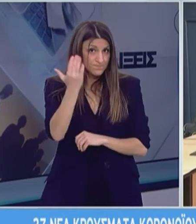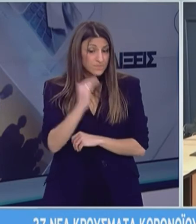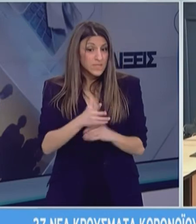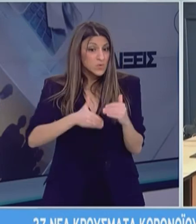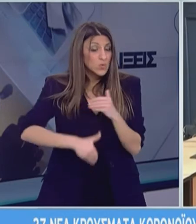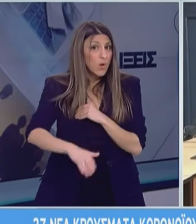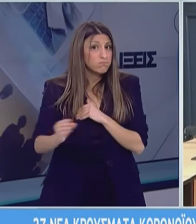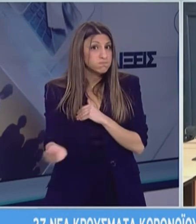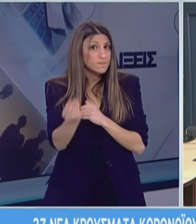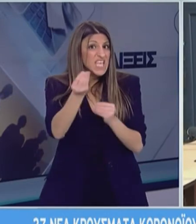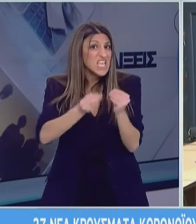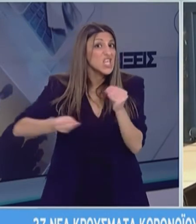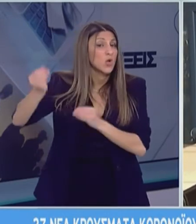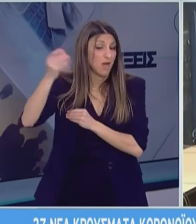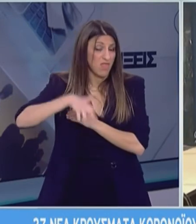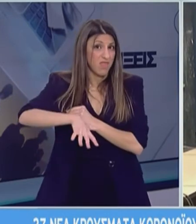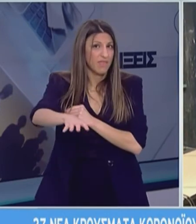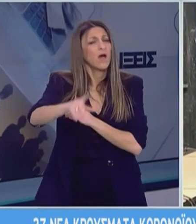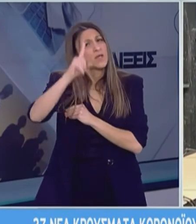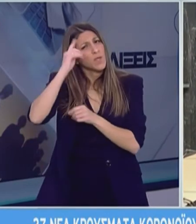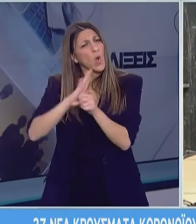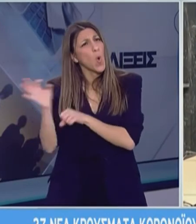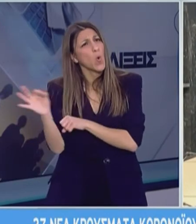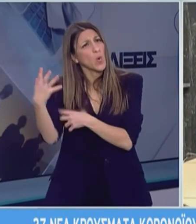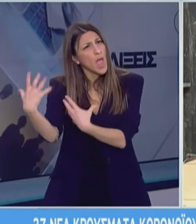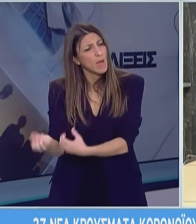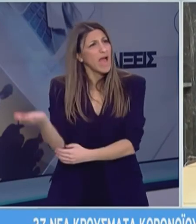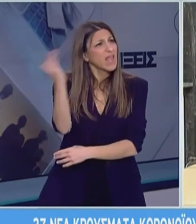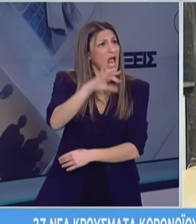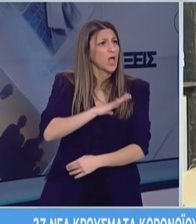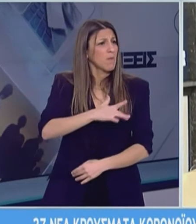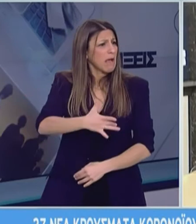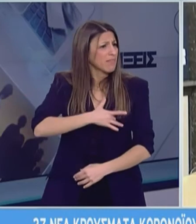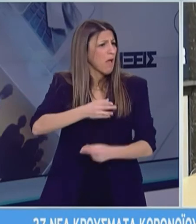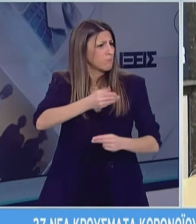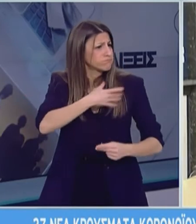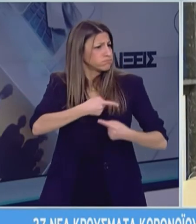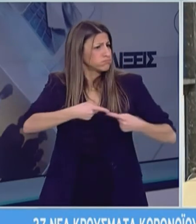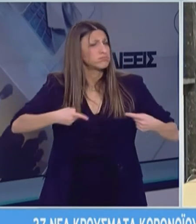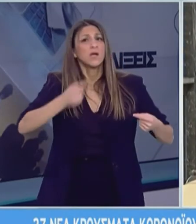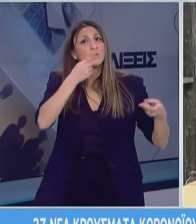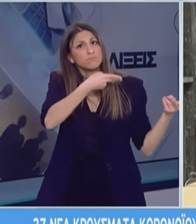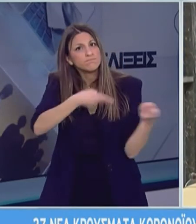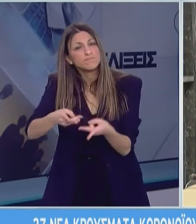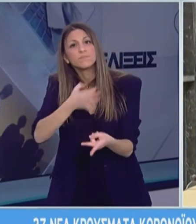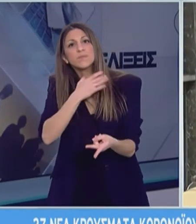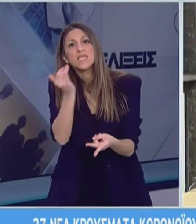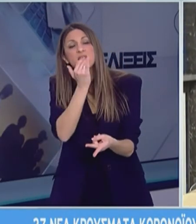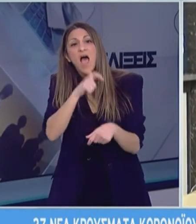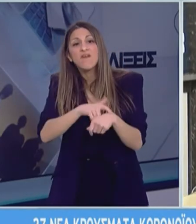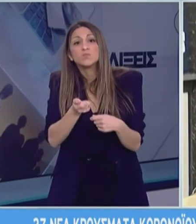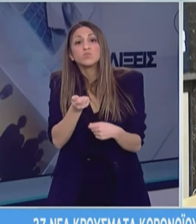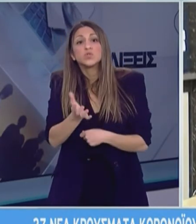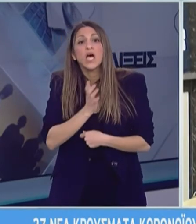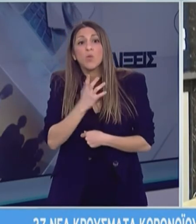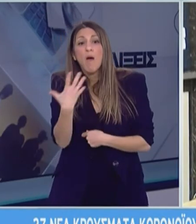δύσκολα είναι μπροστά μας και έχουμε και άλλους ασθενείς εκτός από τον κορονοϊό που χρειάζονται εντατική. Πόσες επιπλέον των 870 κλίνων μεθ μπορεί